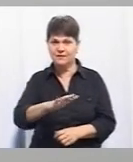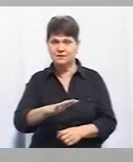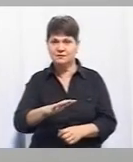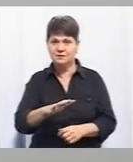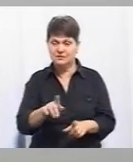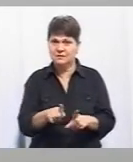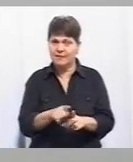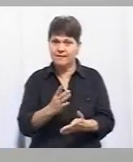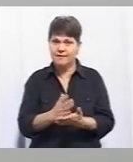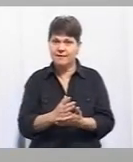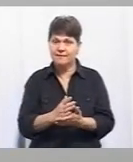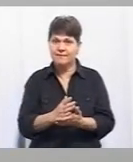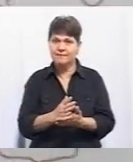вона є.